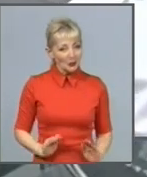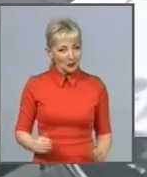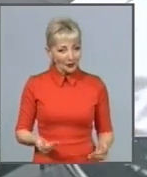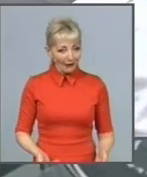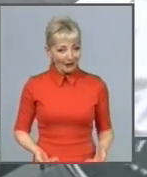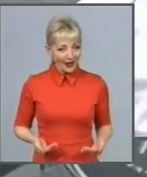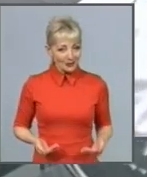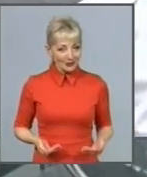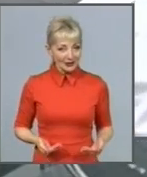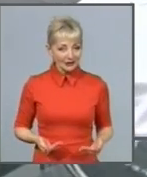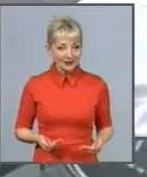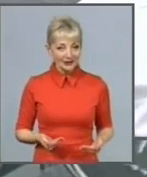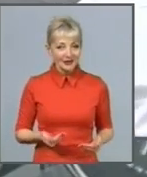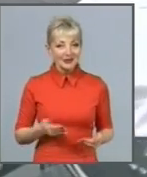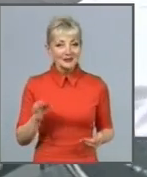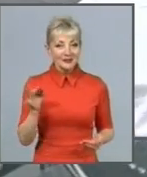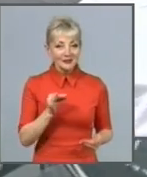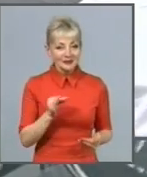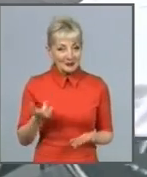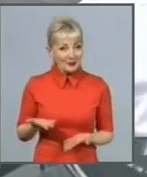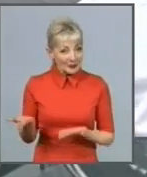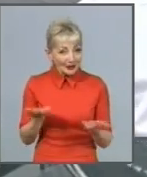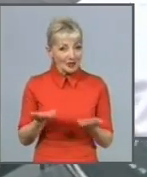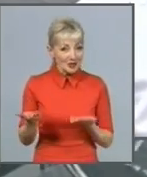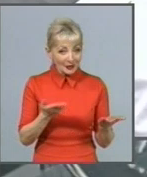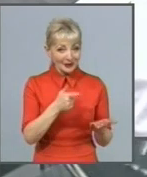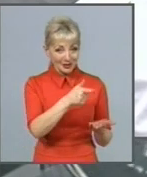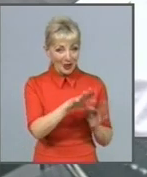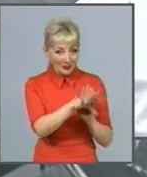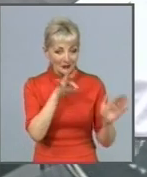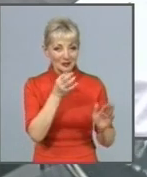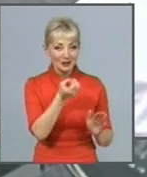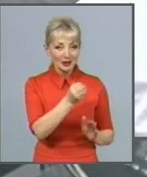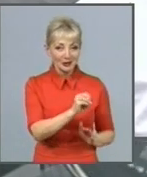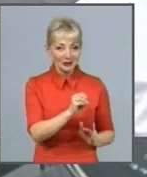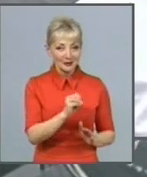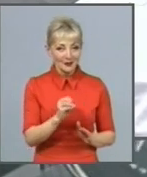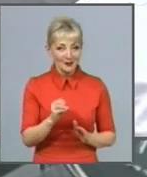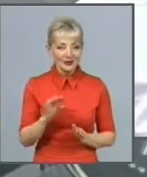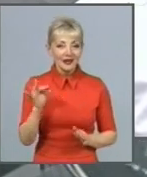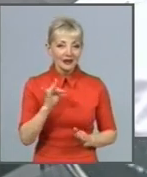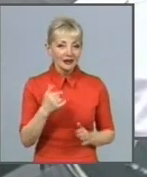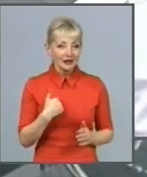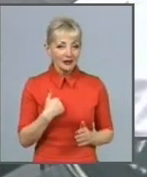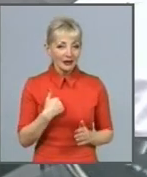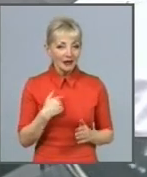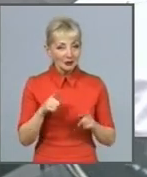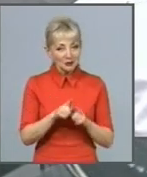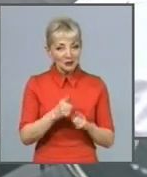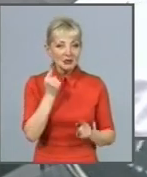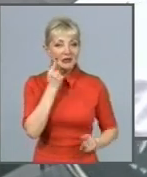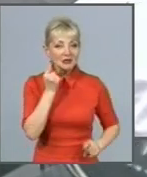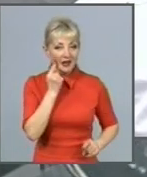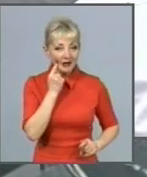Вот проглашай, проглашай її. Ну, я как-то тоже стеснялся, но